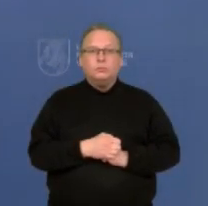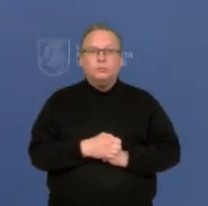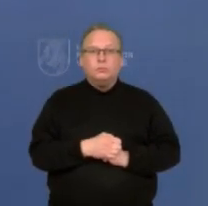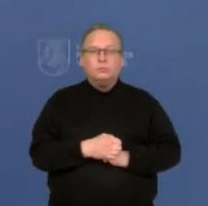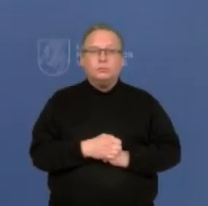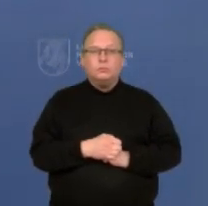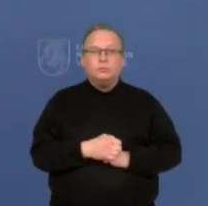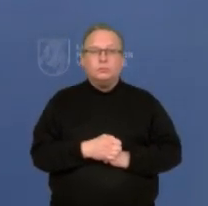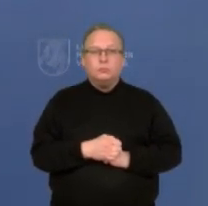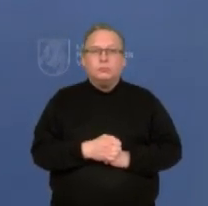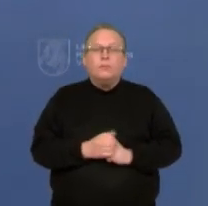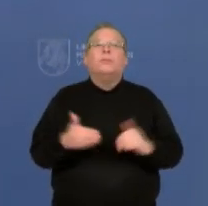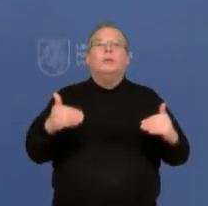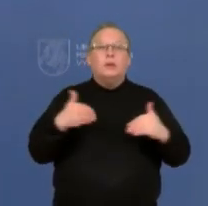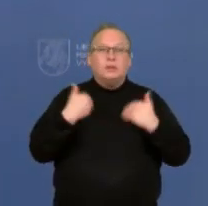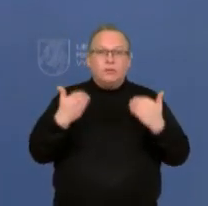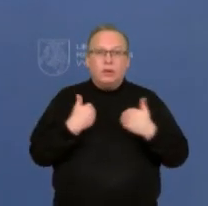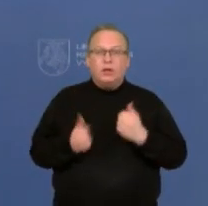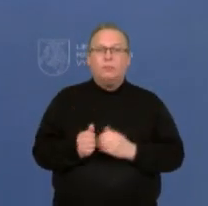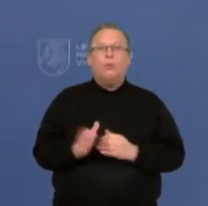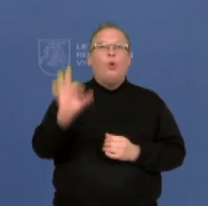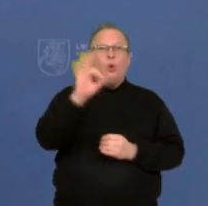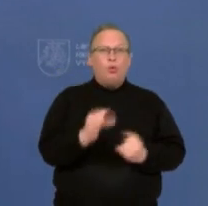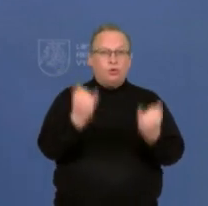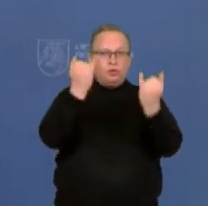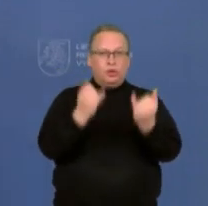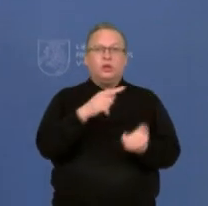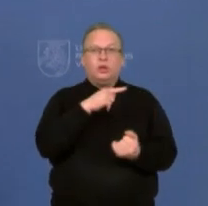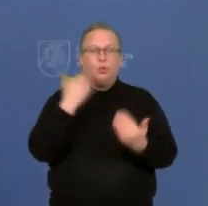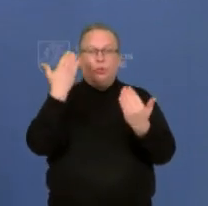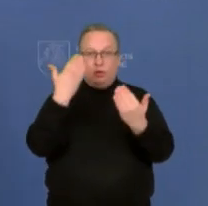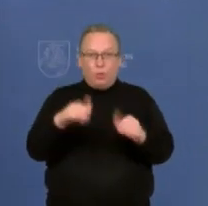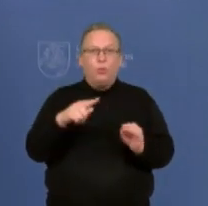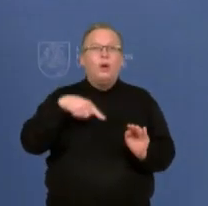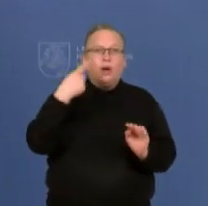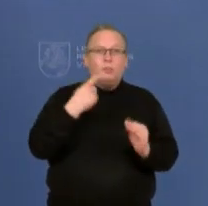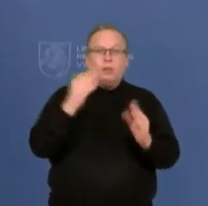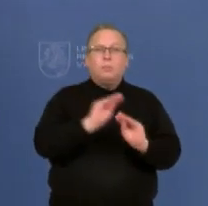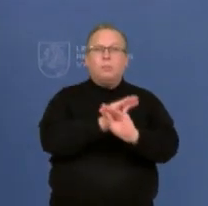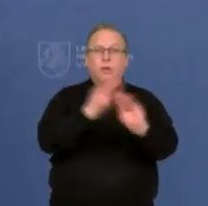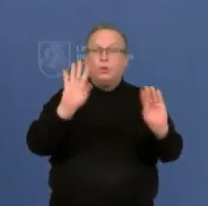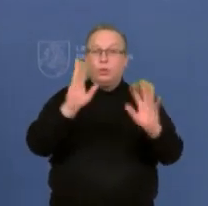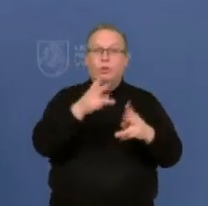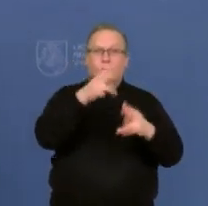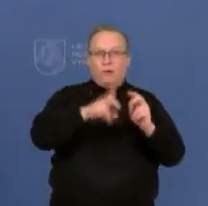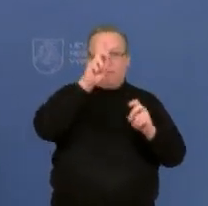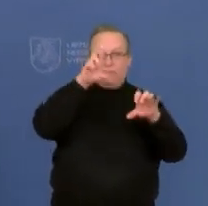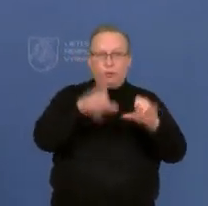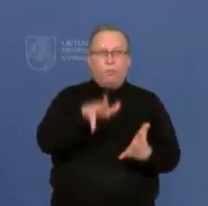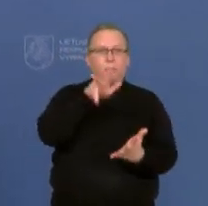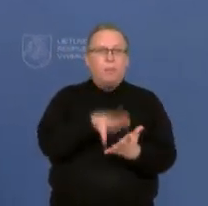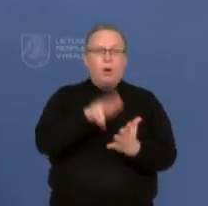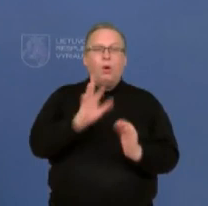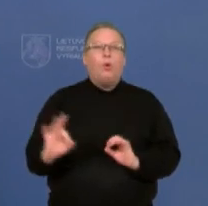Tai labą dieną, apie tai jau daug šiandien šniekėjom. Gal tada tik informuosiu, kokį sprendimą vyriausybė priėmė